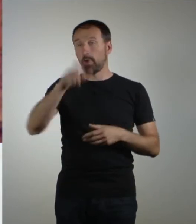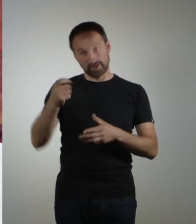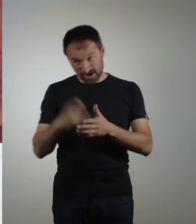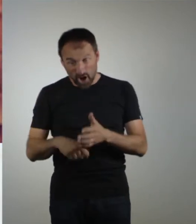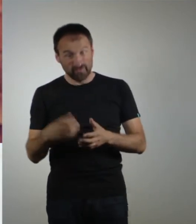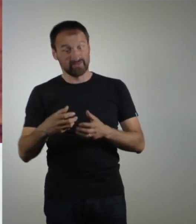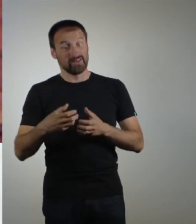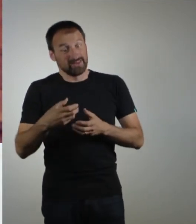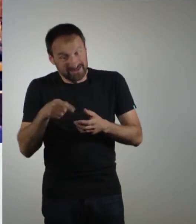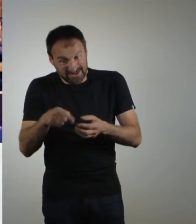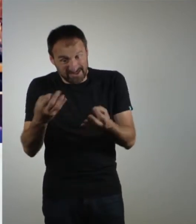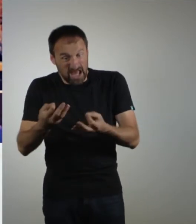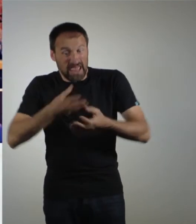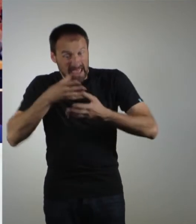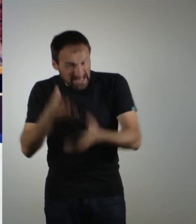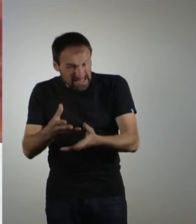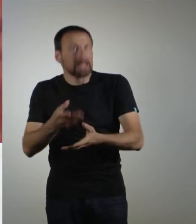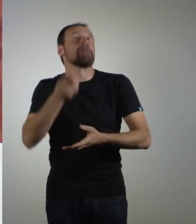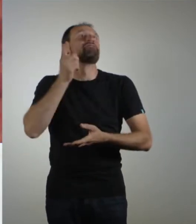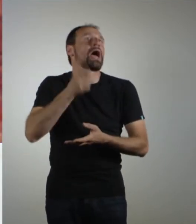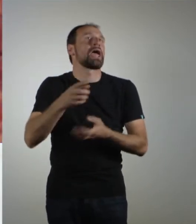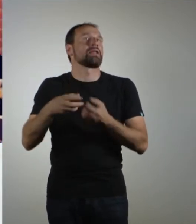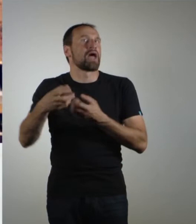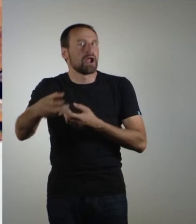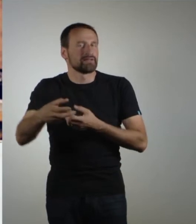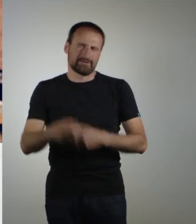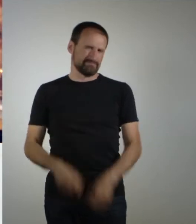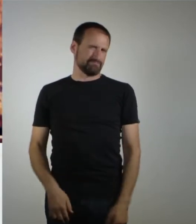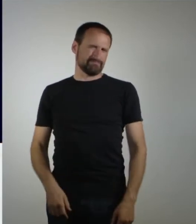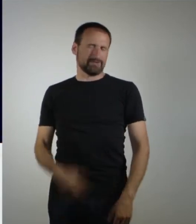nichts Hässliches, nur weil es nachhaltig ist. Oder? Richtig.